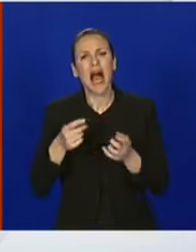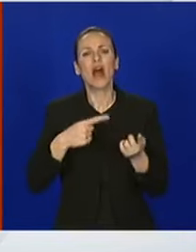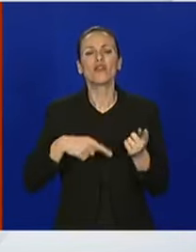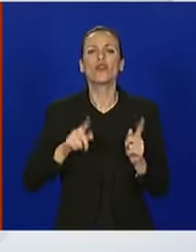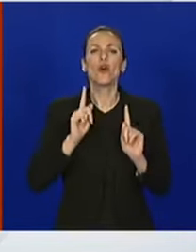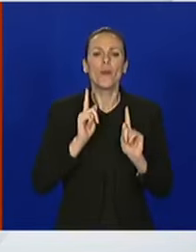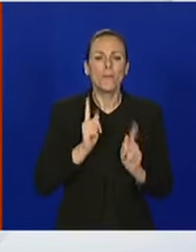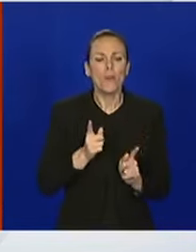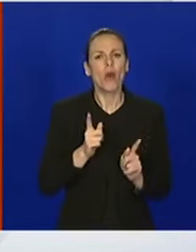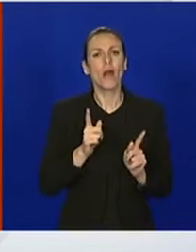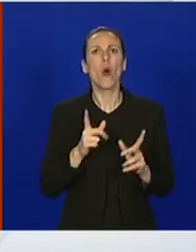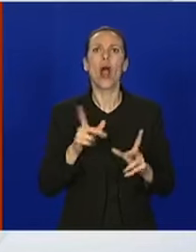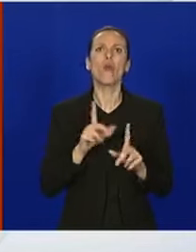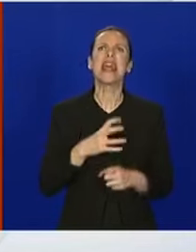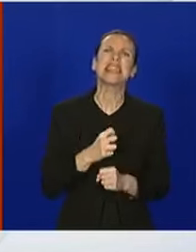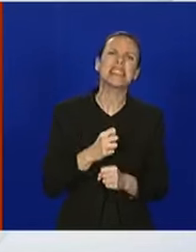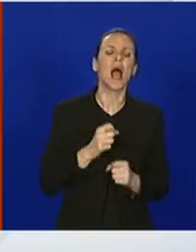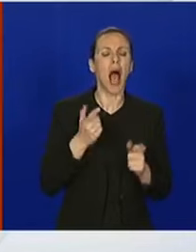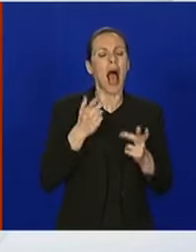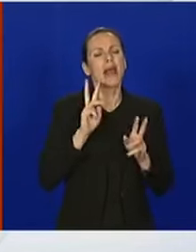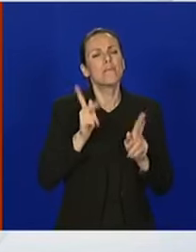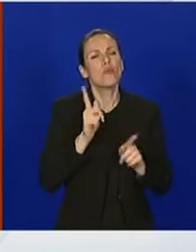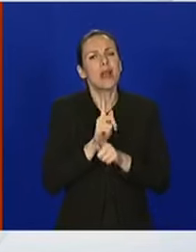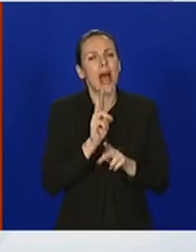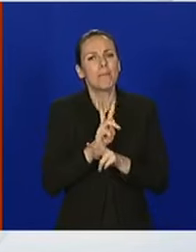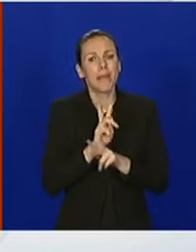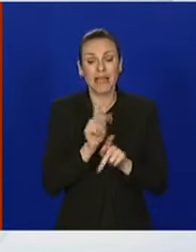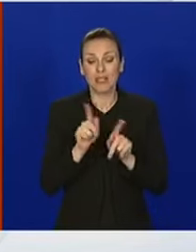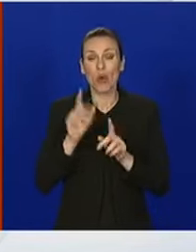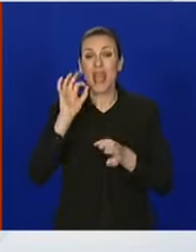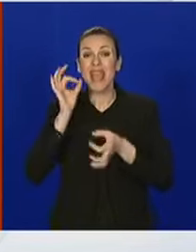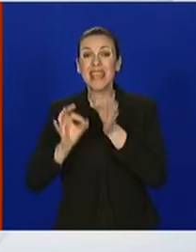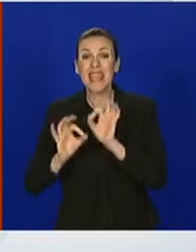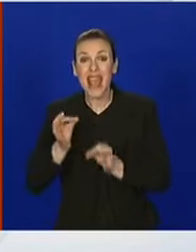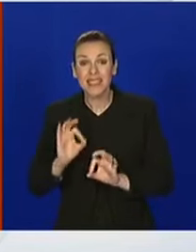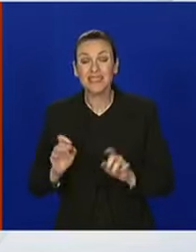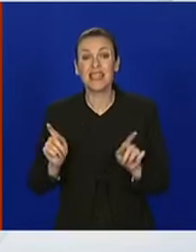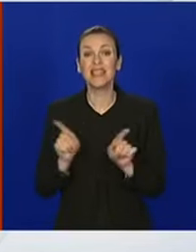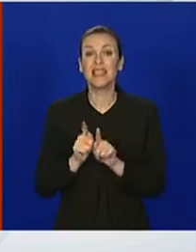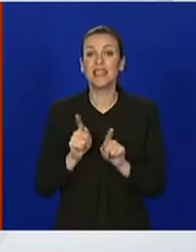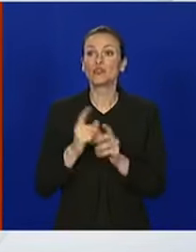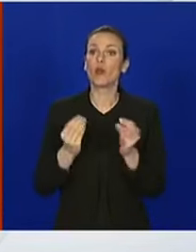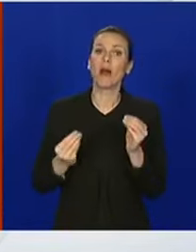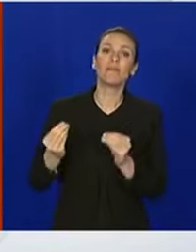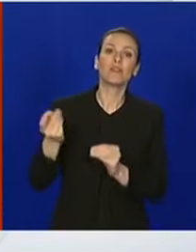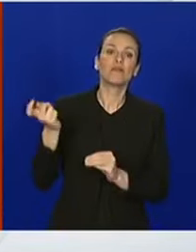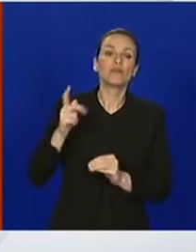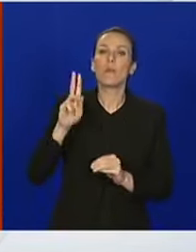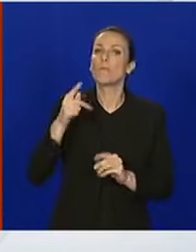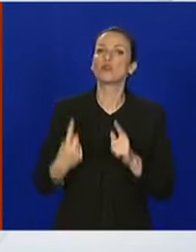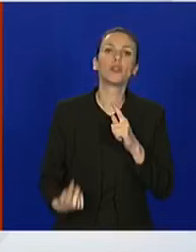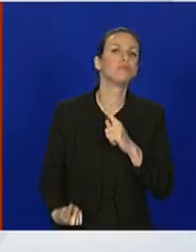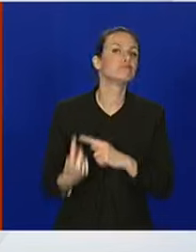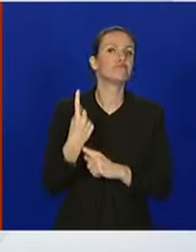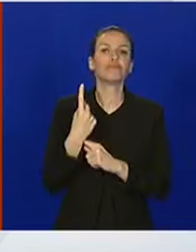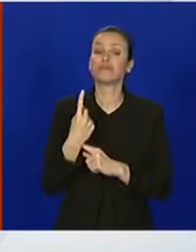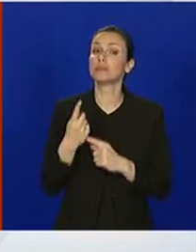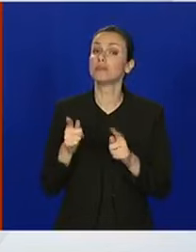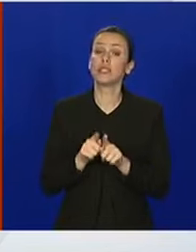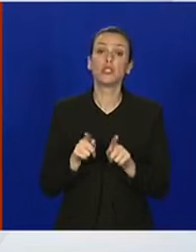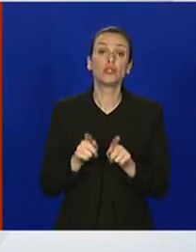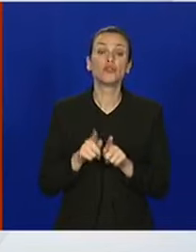grču, ali oprezni, jer i jesen sa više svojih aktivnosti i može donijeti, a i